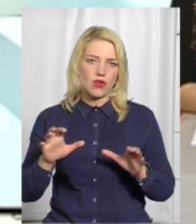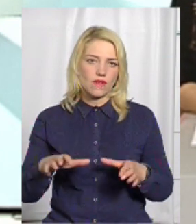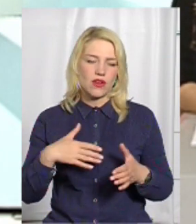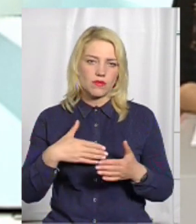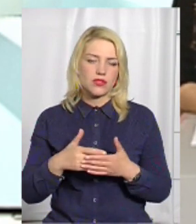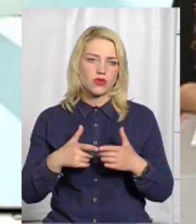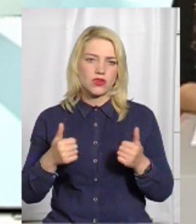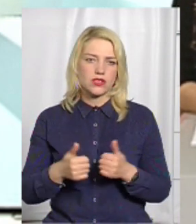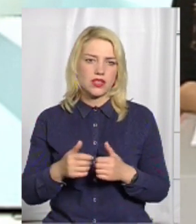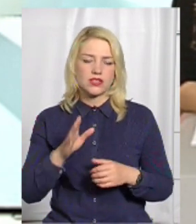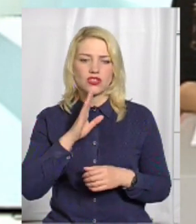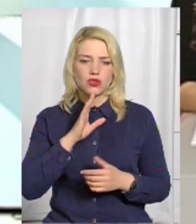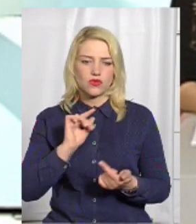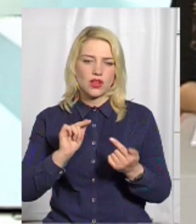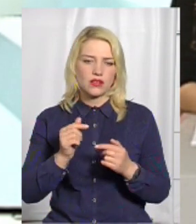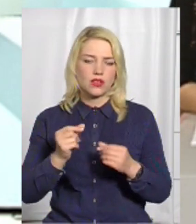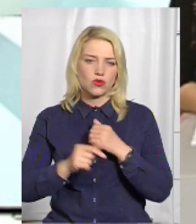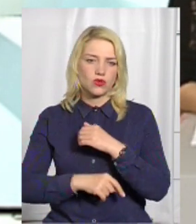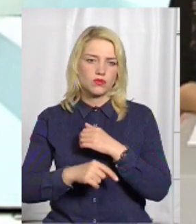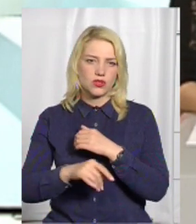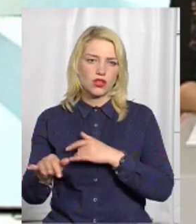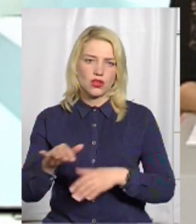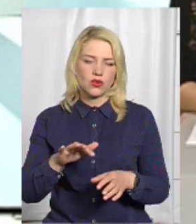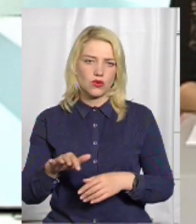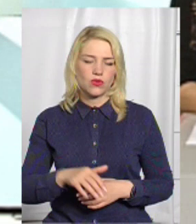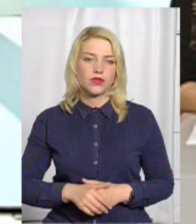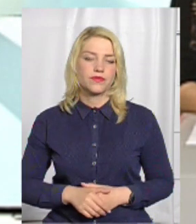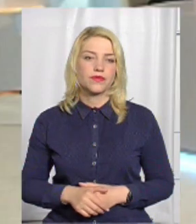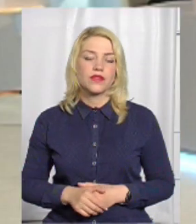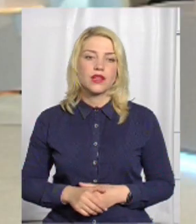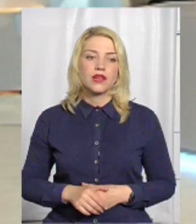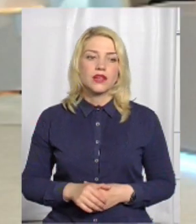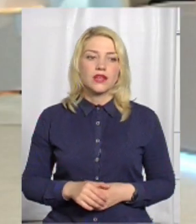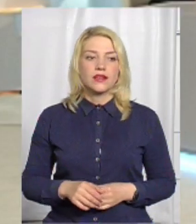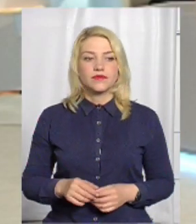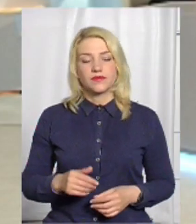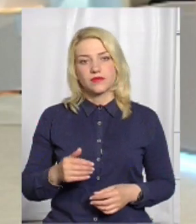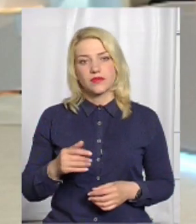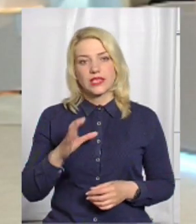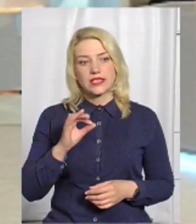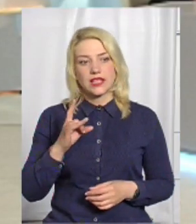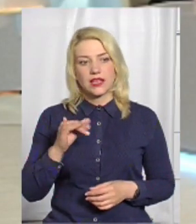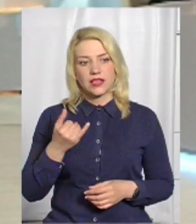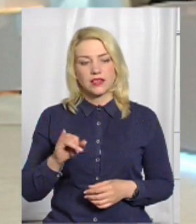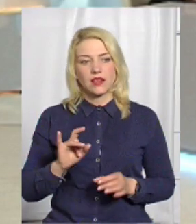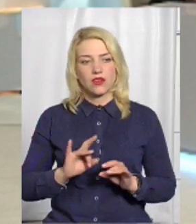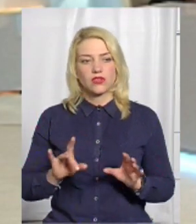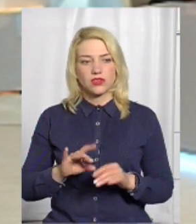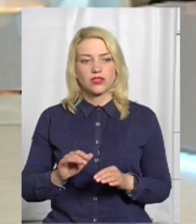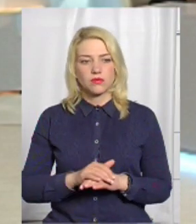громадської організації «Жіночий антикорупційний рух». Вітаю вас, пані Альоно. вечора. Пане Сергію, розкажіть докладніше,